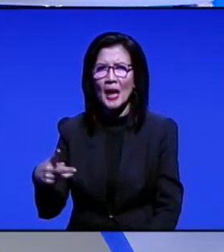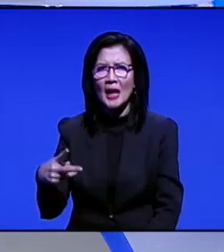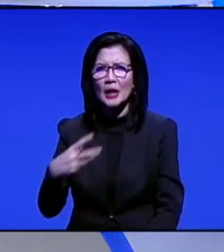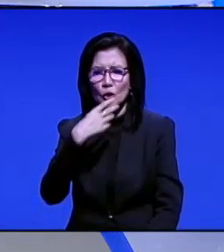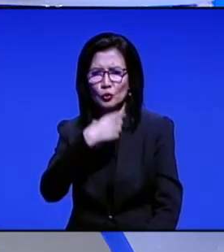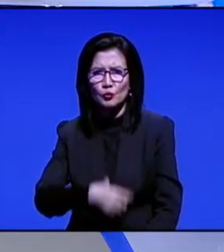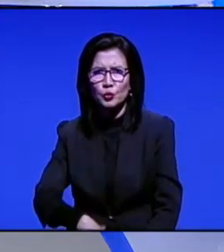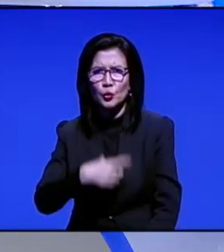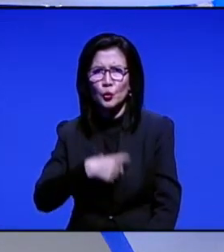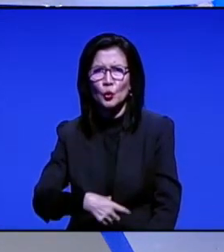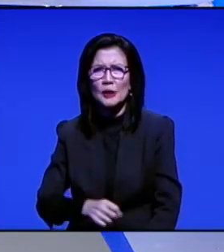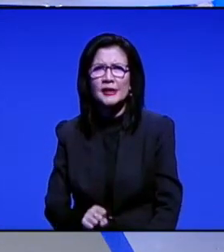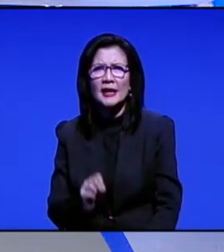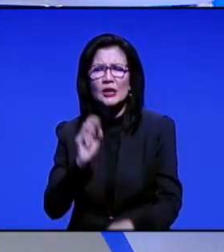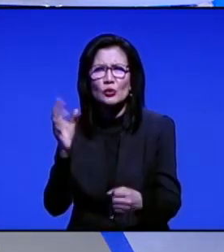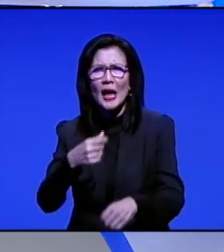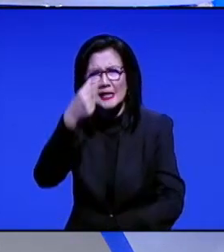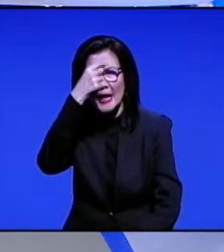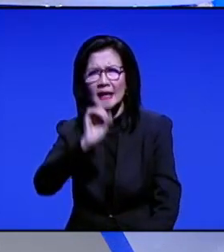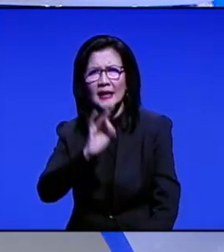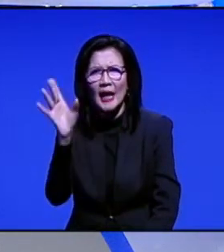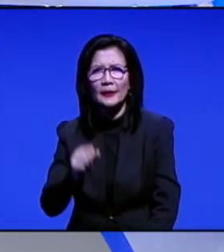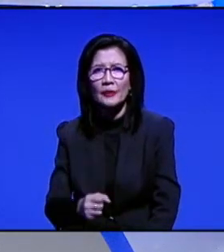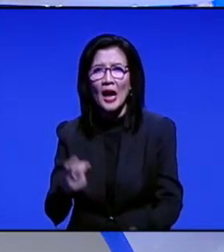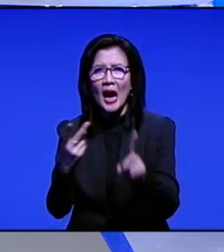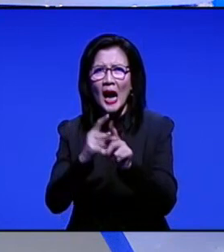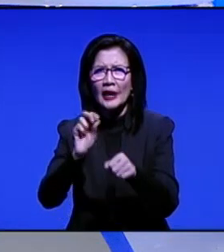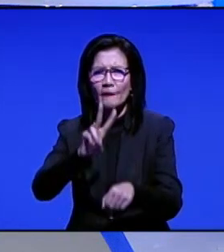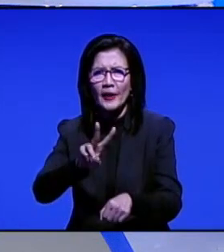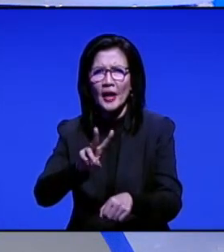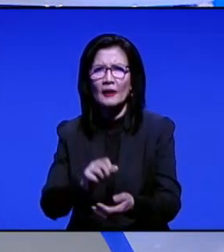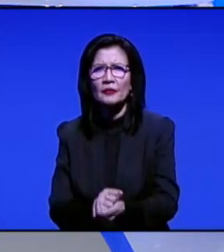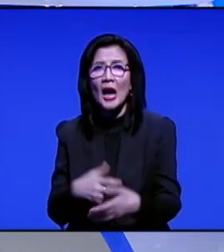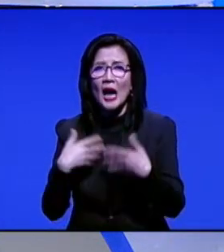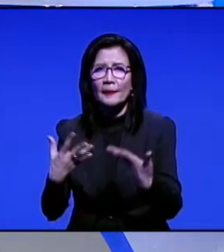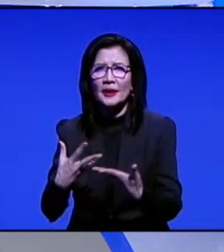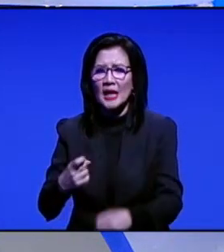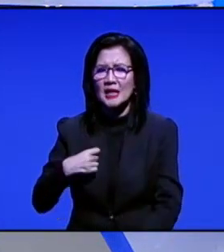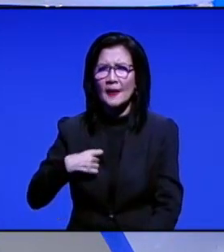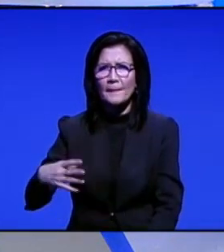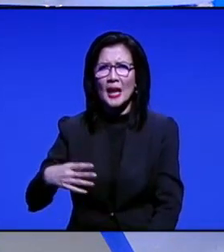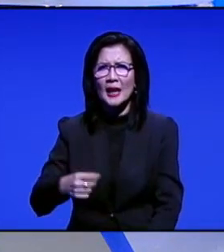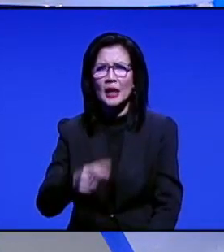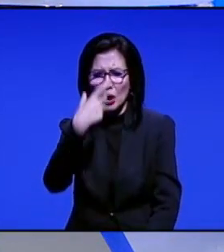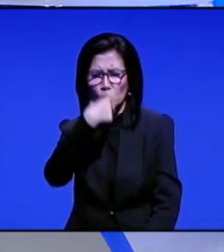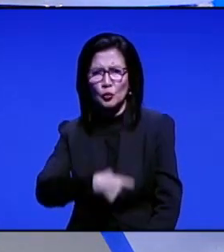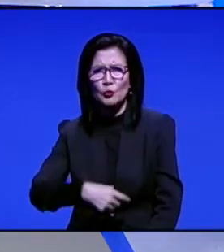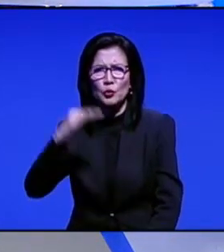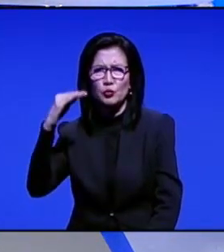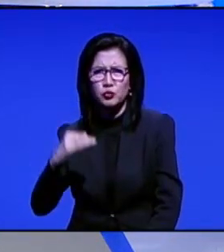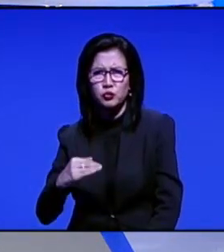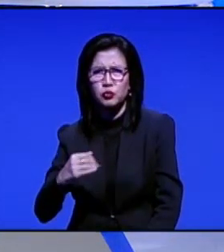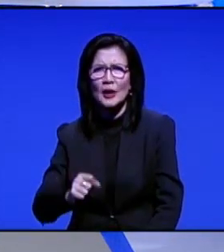rawan pada berbagai penyakit lain. HIV mengakibatkan pengidapnya kekurangan kekebalan tubuh yang menimbulkan penyakit AIDS.